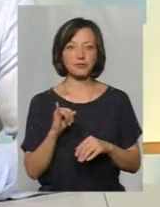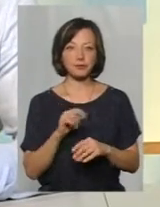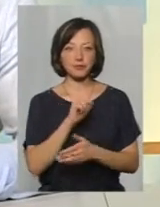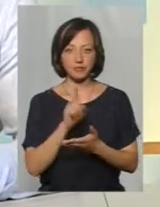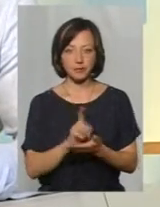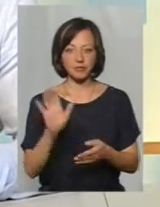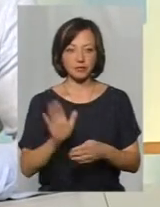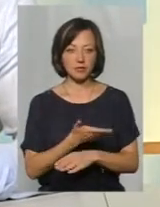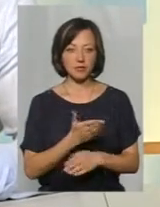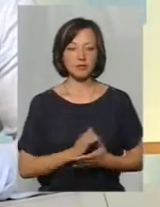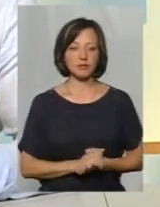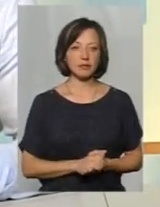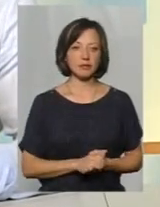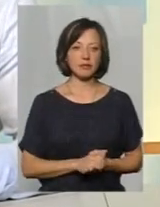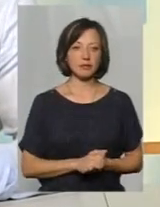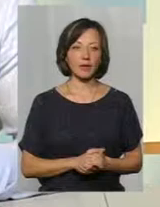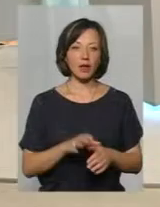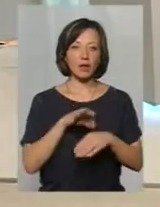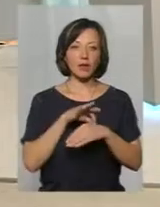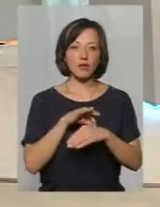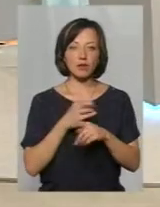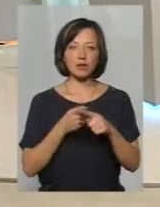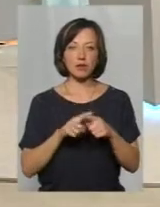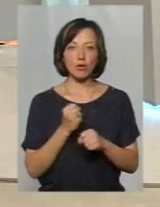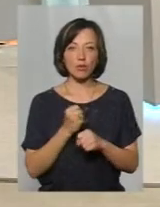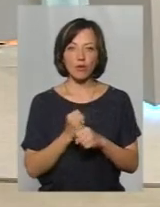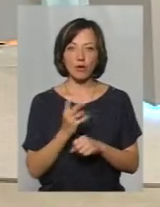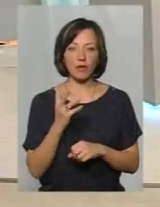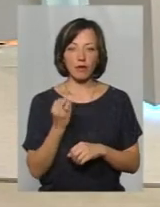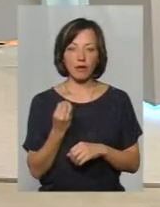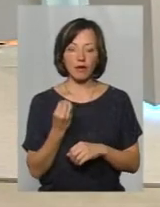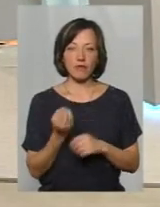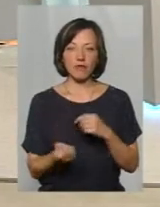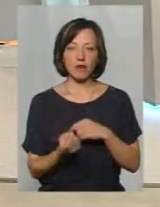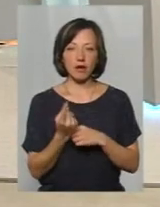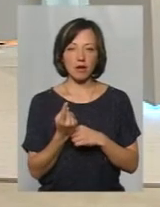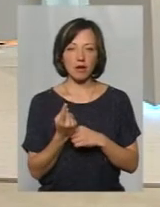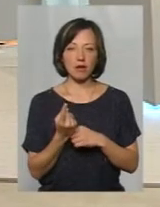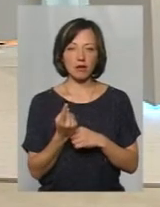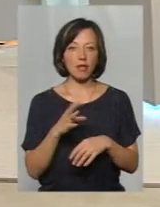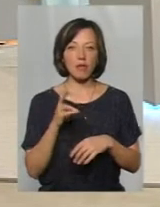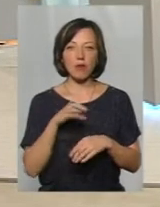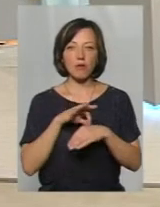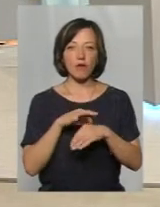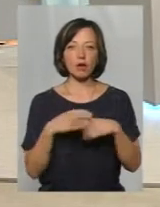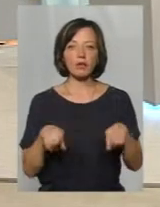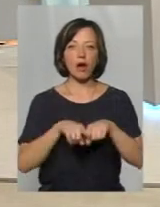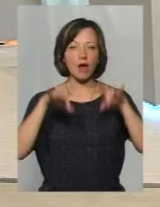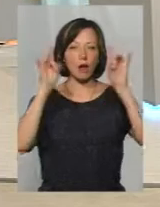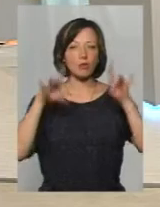підлягають демонтажу. Ця робота не виникає, не проводиться так